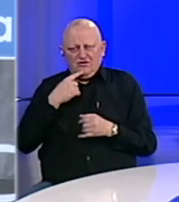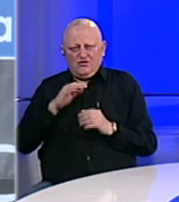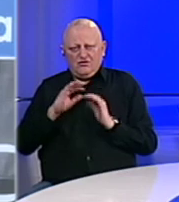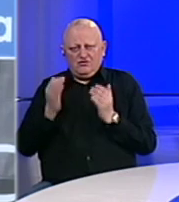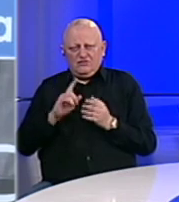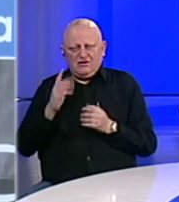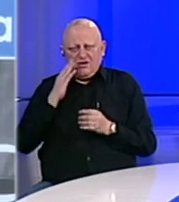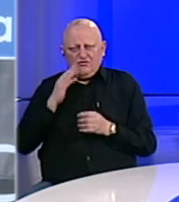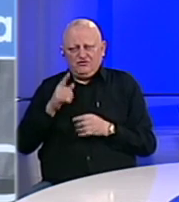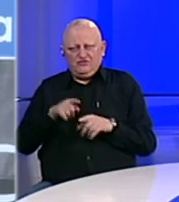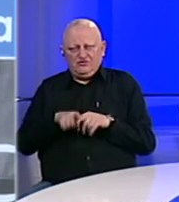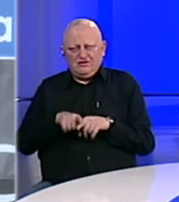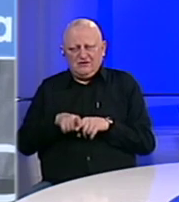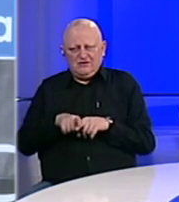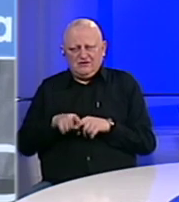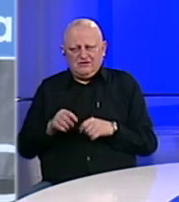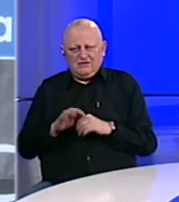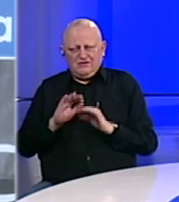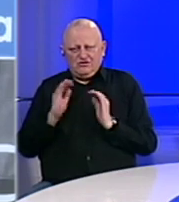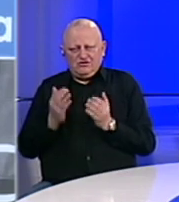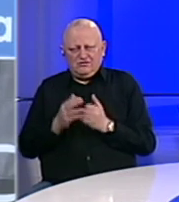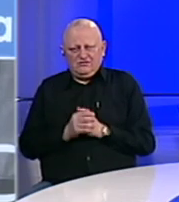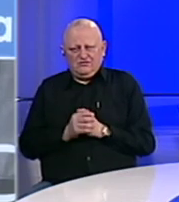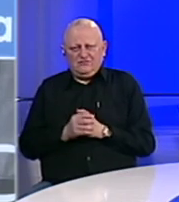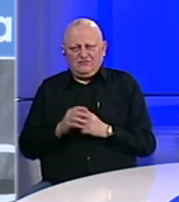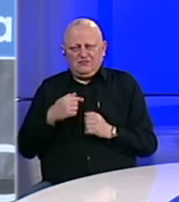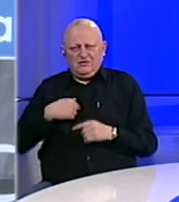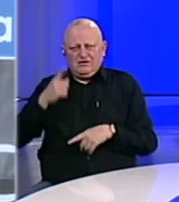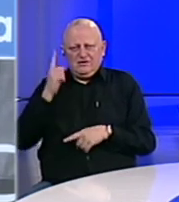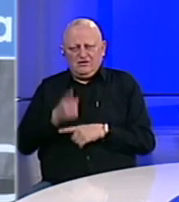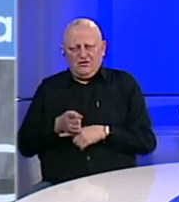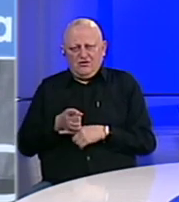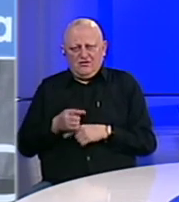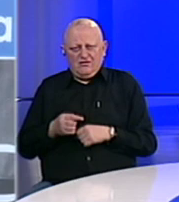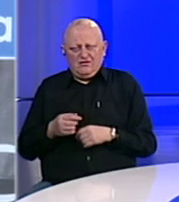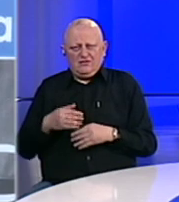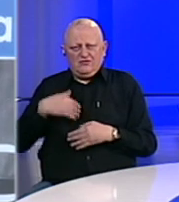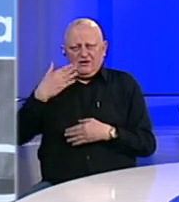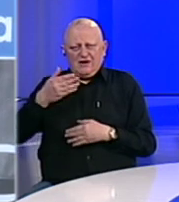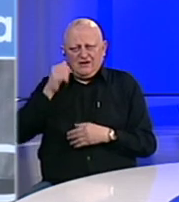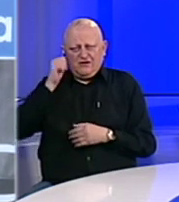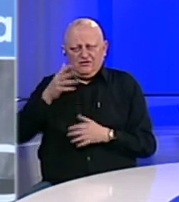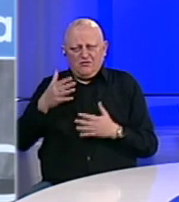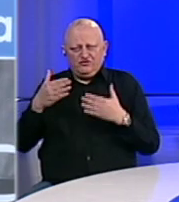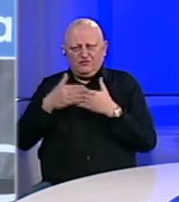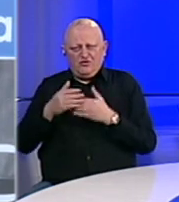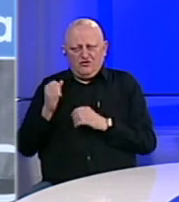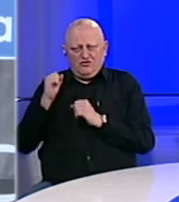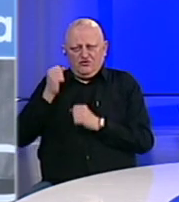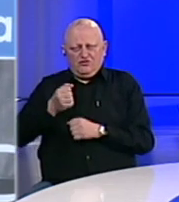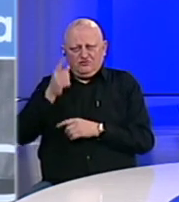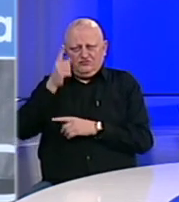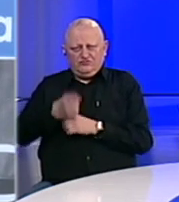izolaciji ne poštuju tu istu izolaciju. Zato smo odlučili da najdalje sutra, a možda i večeras, donesemo